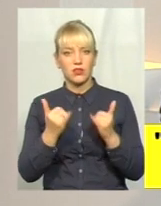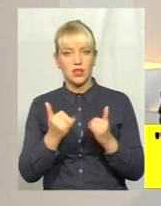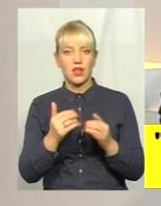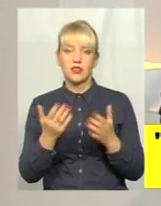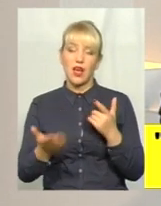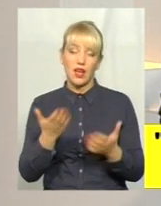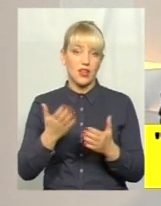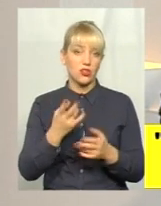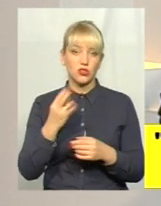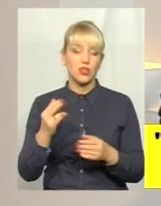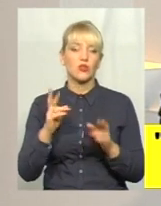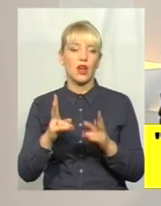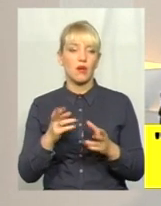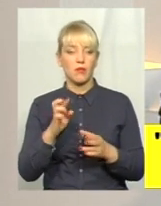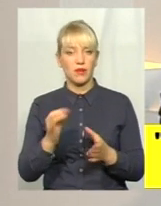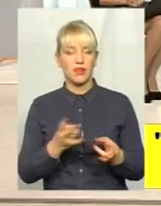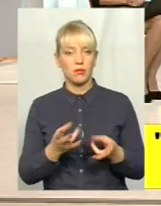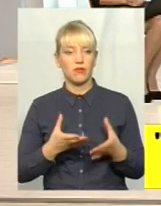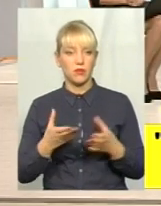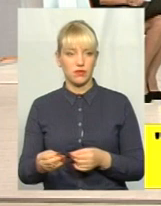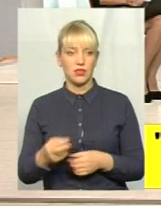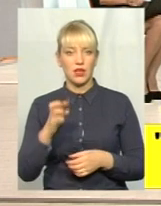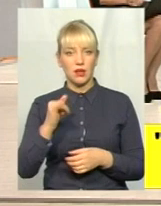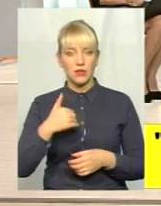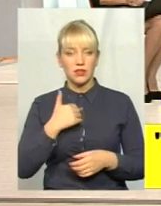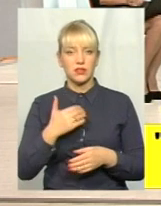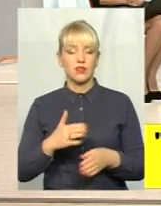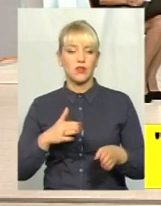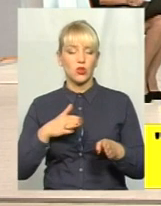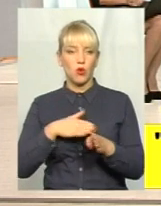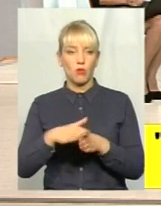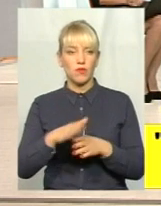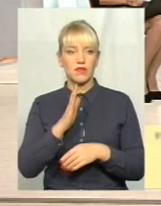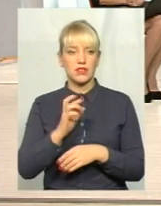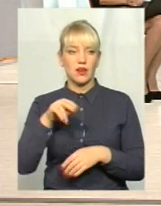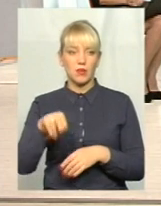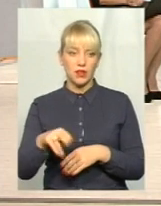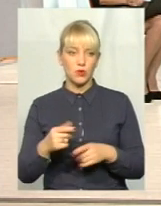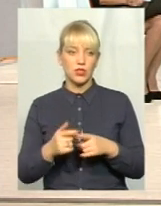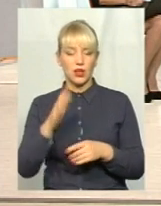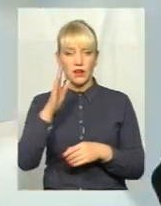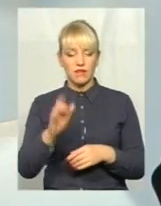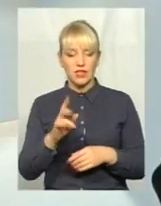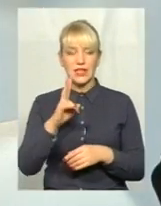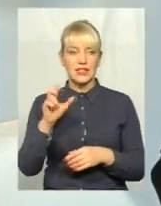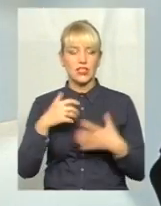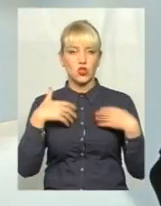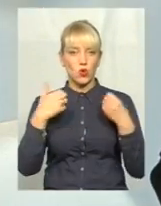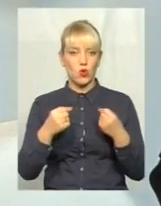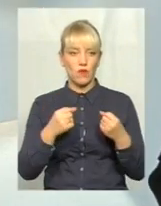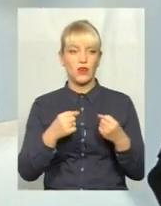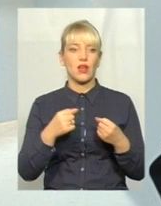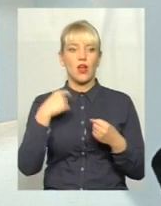методами тоді ще впливати? Я хотів би доповнити Василя Пилиповича, він, звичайно, заздоровий образ